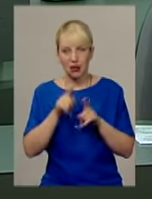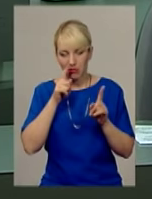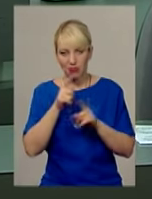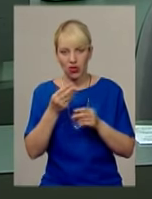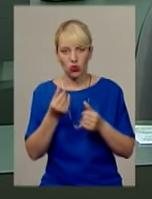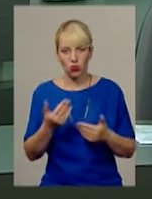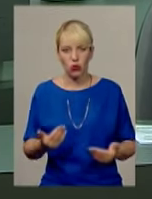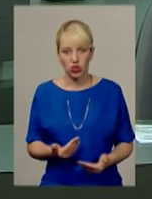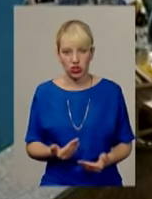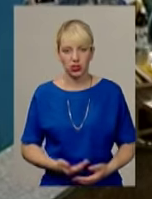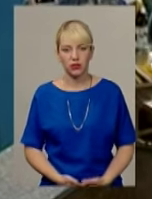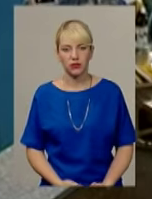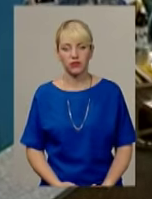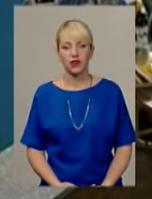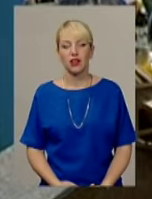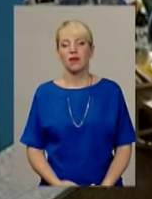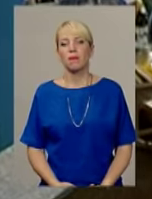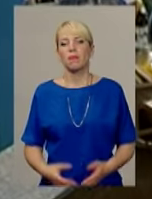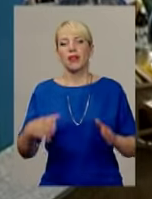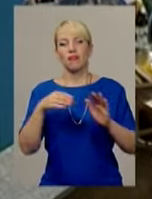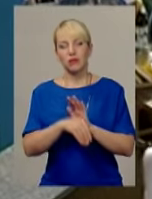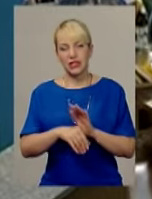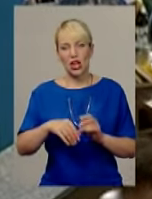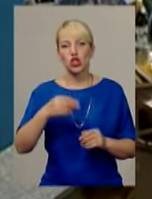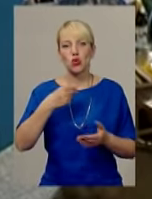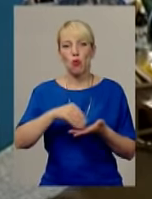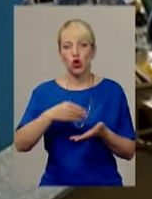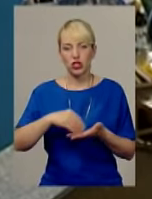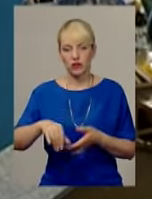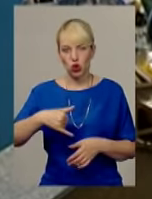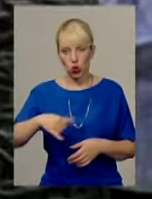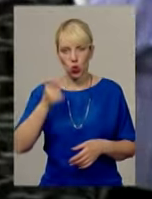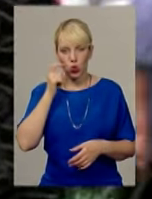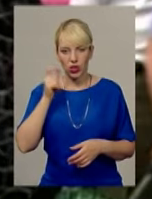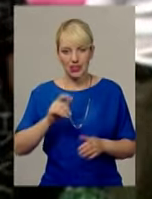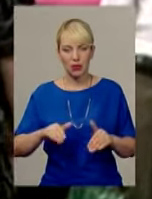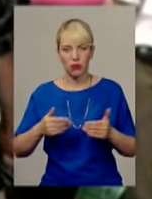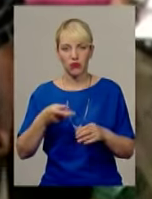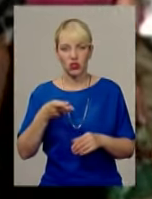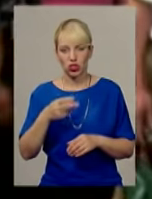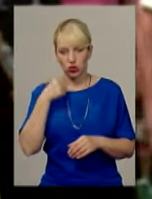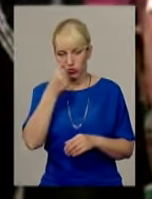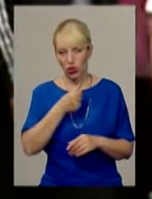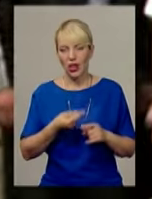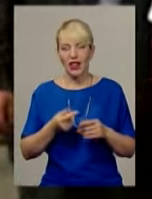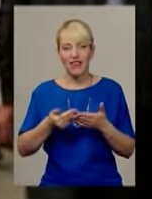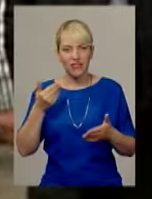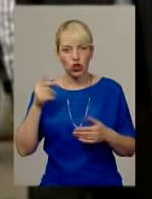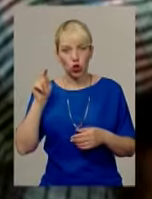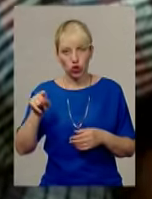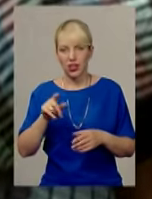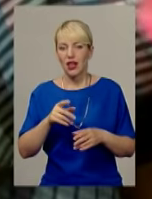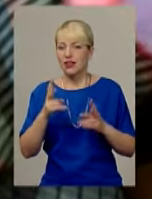кореспондентка. Вміст споживчого кошика українцям запропонували у 2000-му. Відтоді його так і не переглядали.